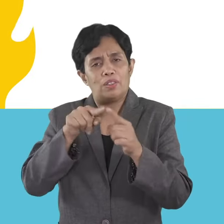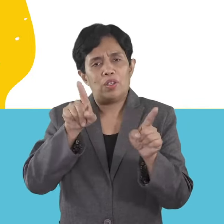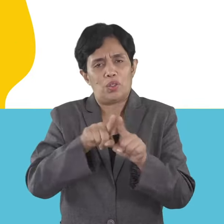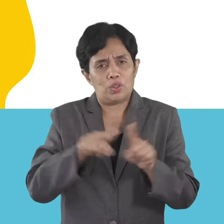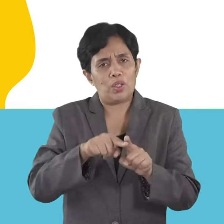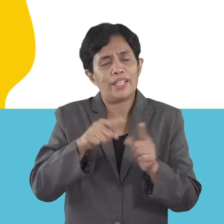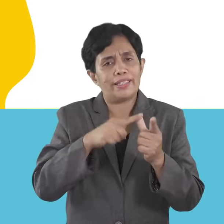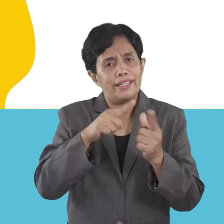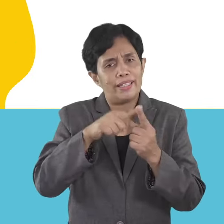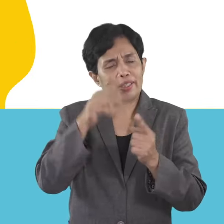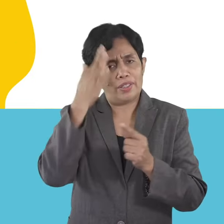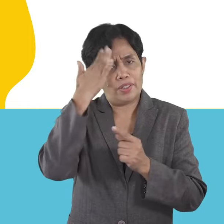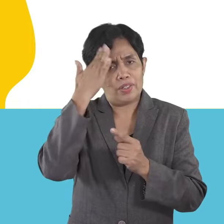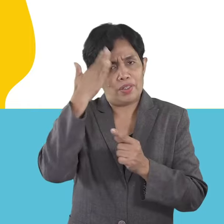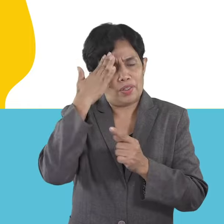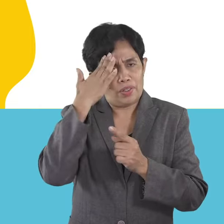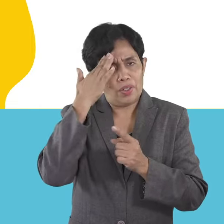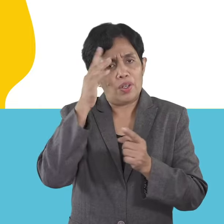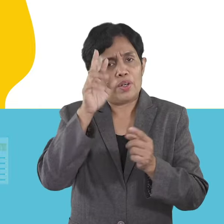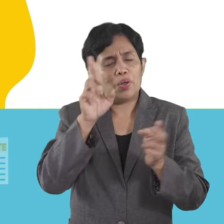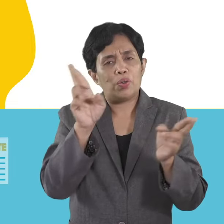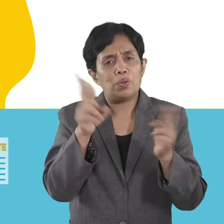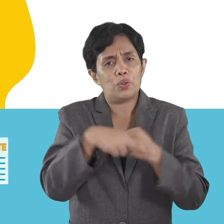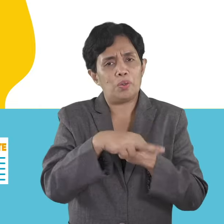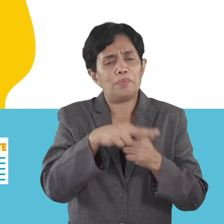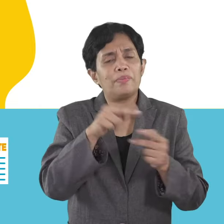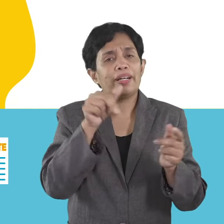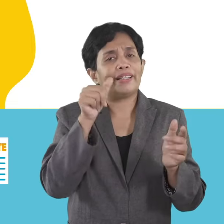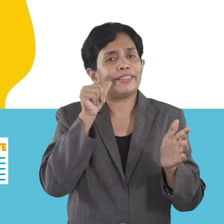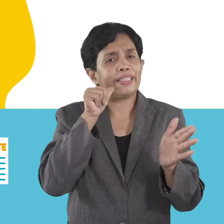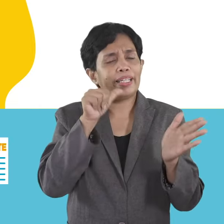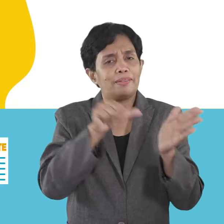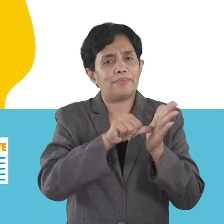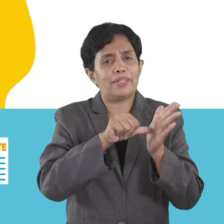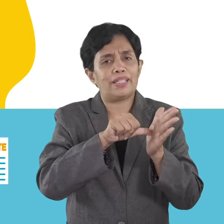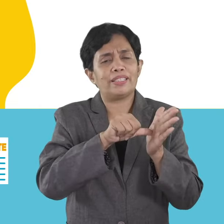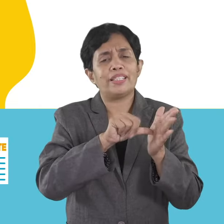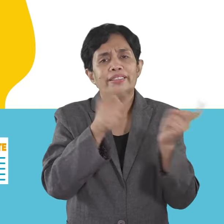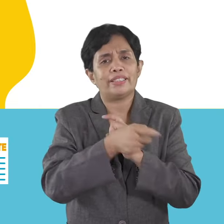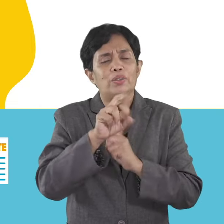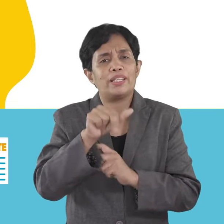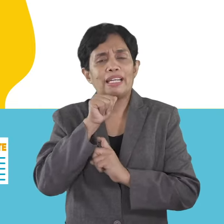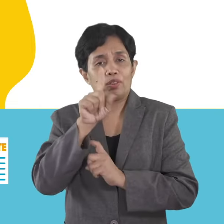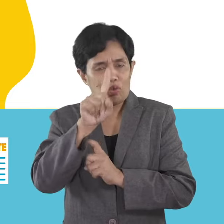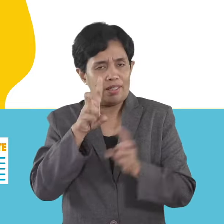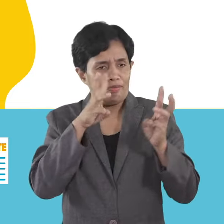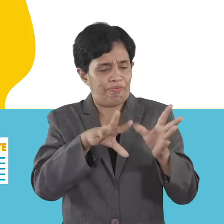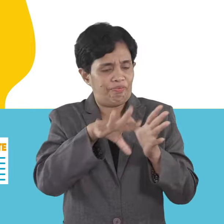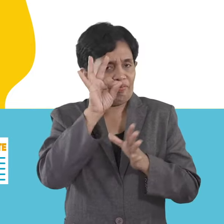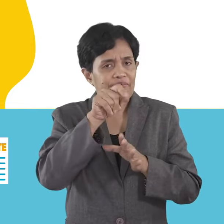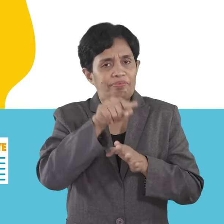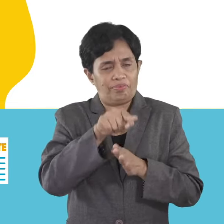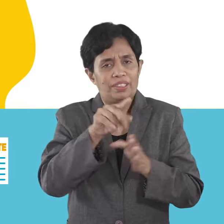clustered precinct o niyang may bala ni mo kung ang imong room assignment niusab ba o wala. Usa ka paagi